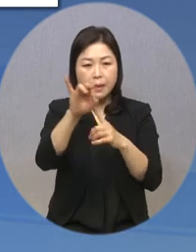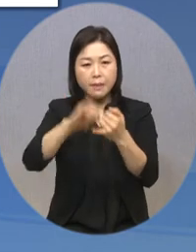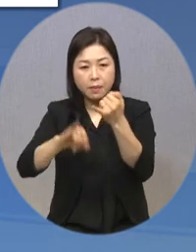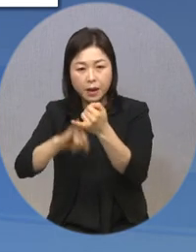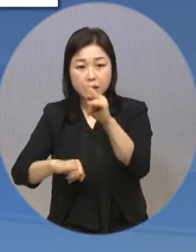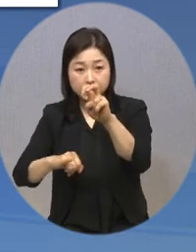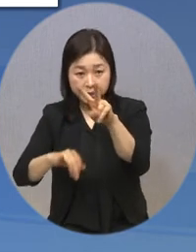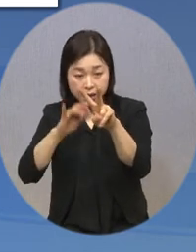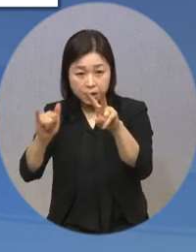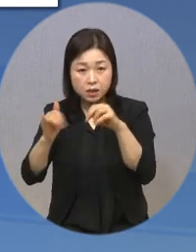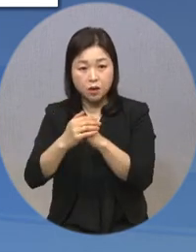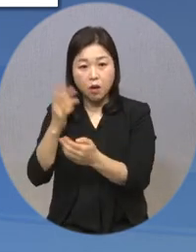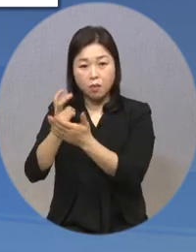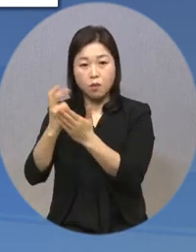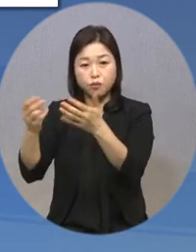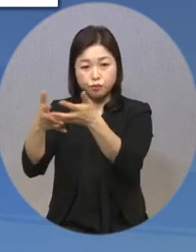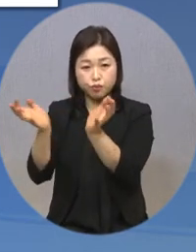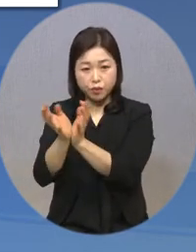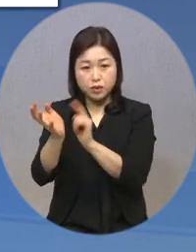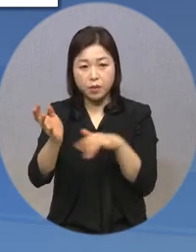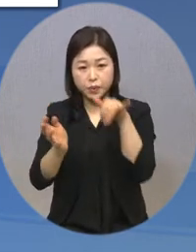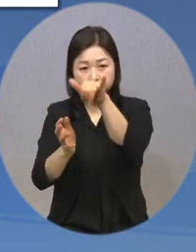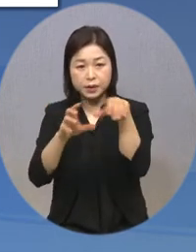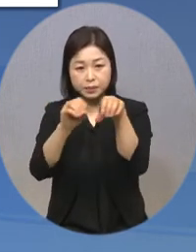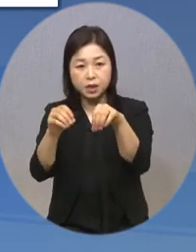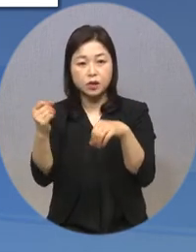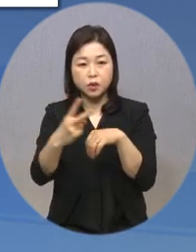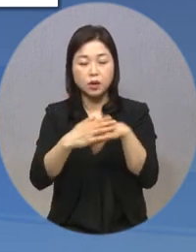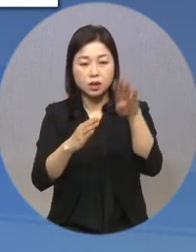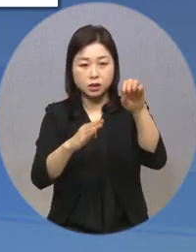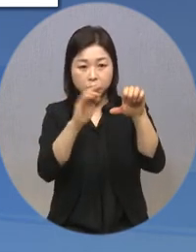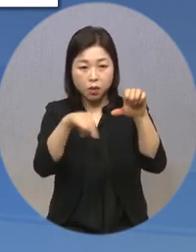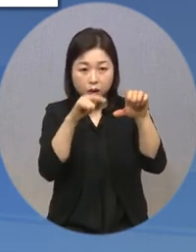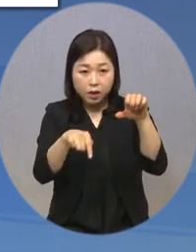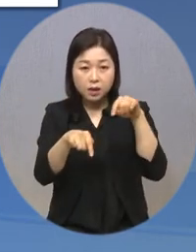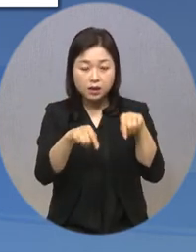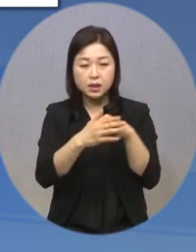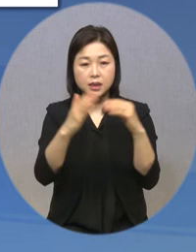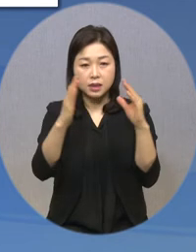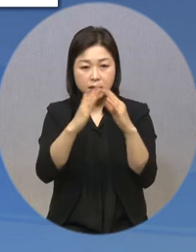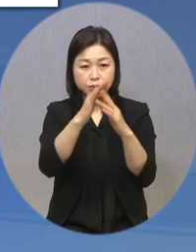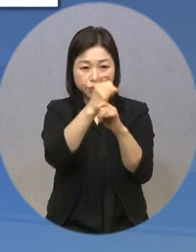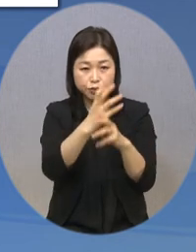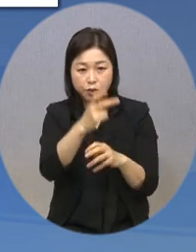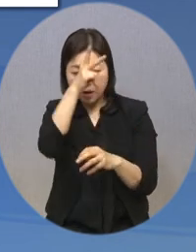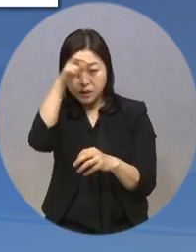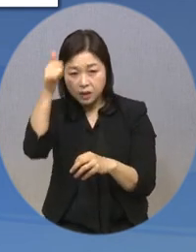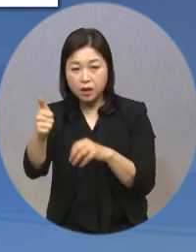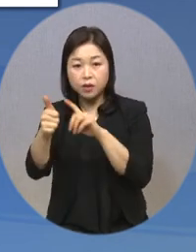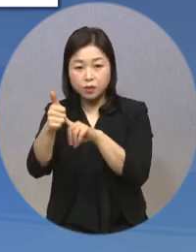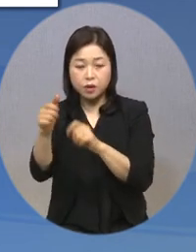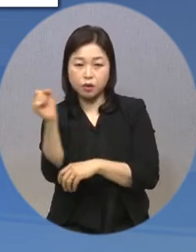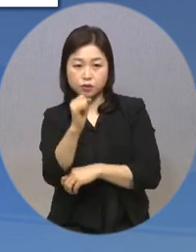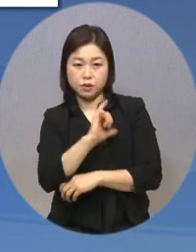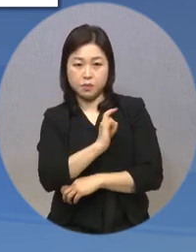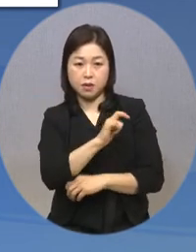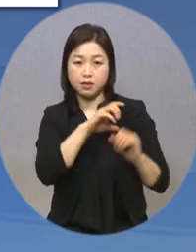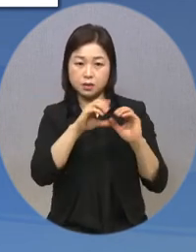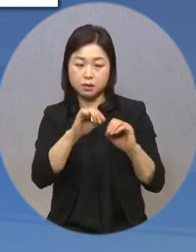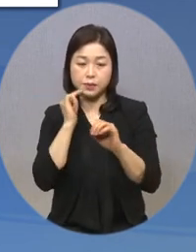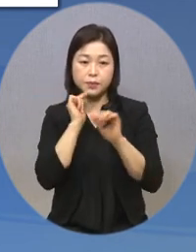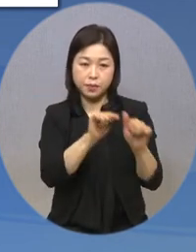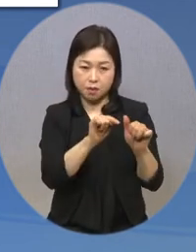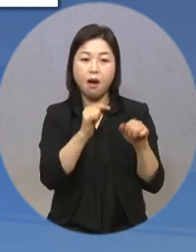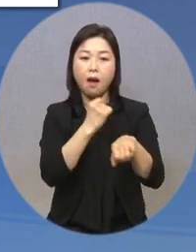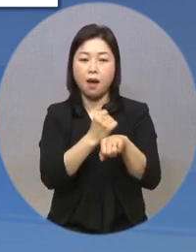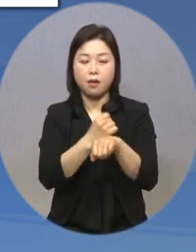출국금지를 양육비 채무자 45인에 대해 채무자 주소지 관할 경찰서에 운전면허 정지 처분을